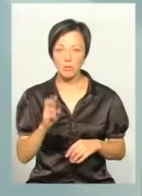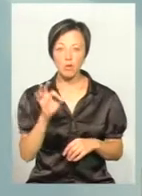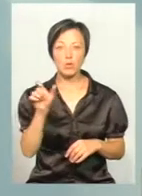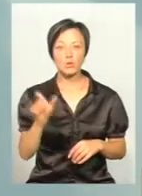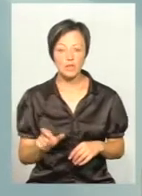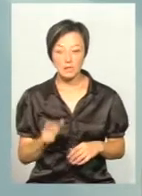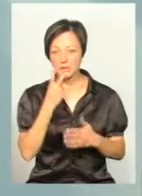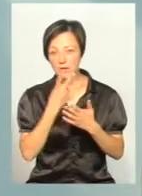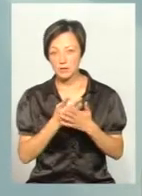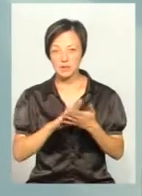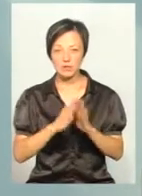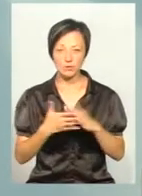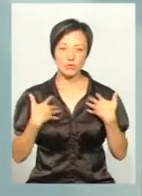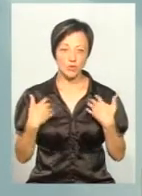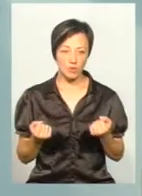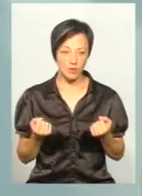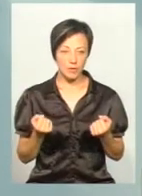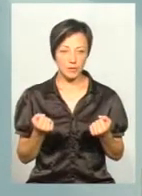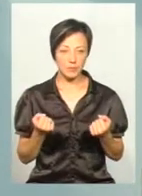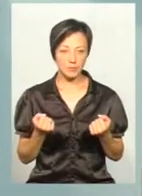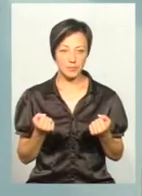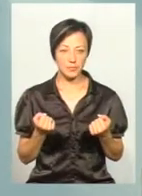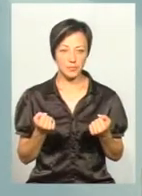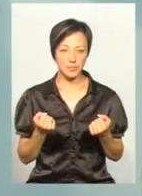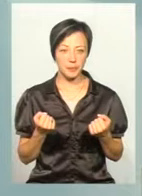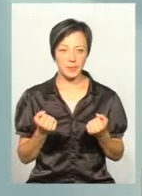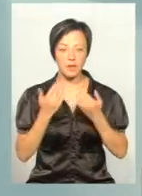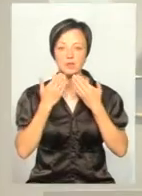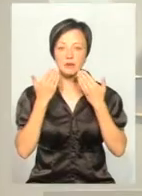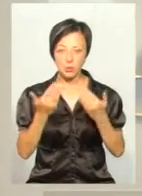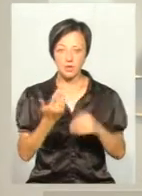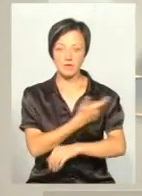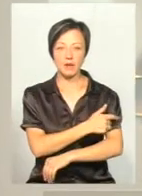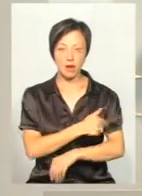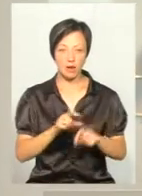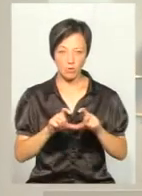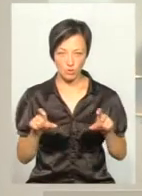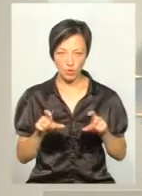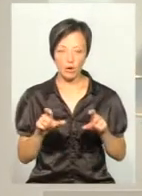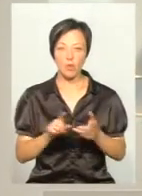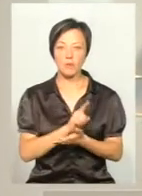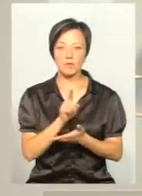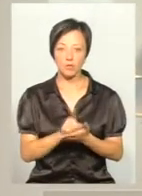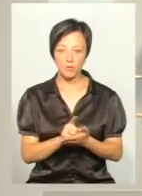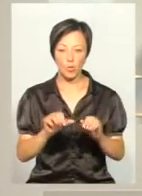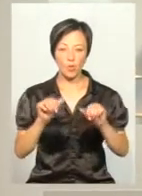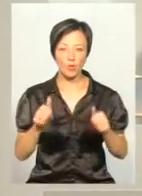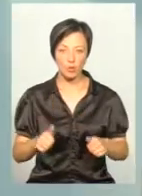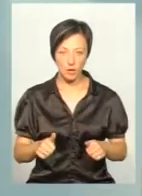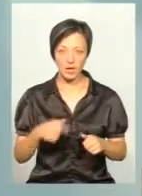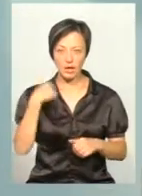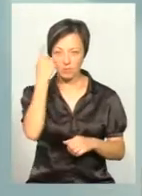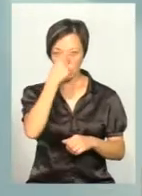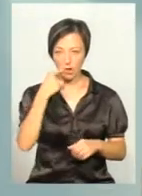людина, судя по стану здоров'я, вона, якби, звернулася в лікарню, її обов'язково оформили би